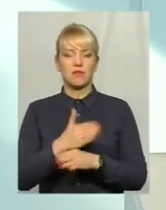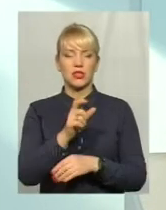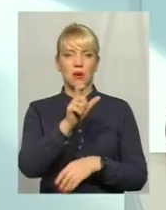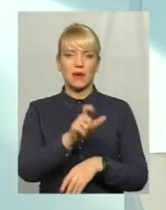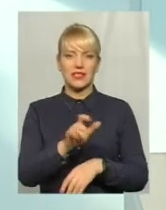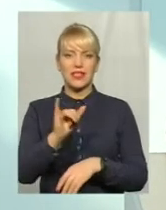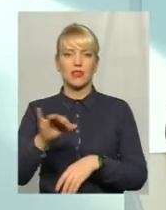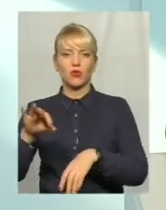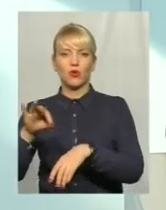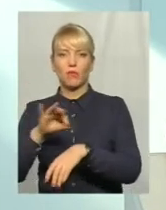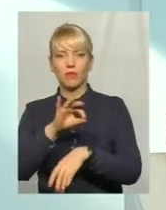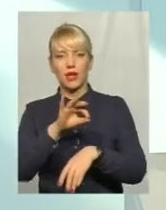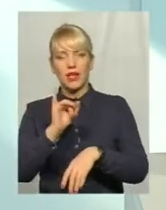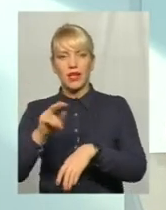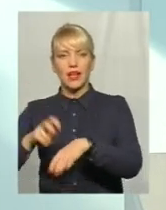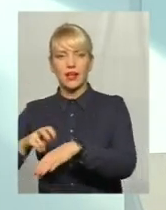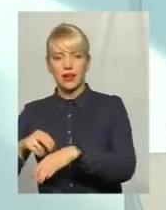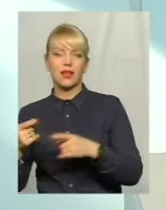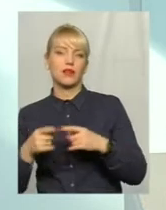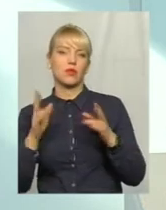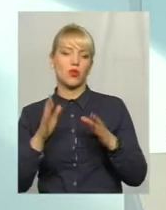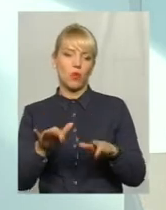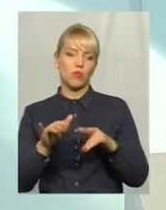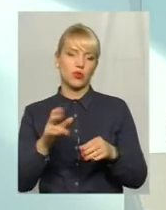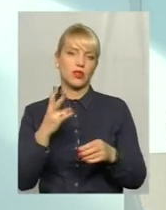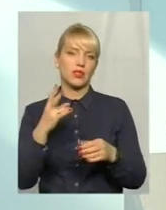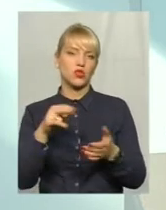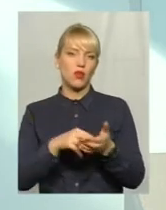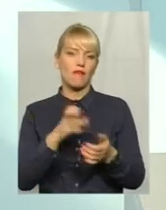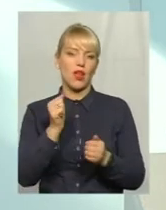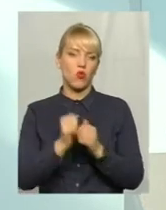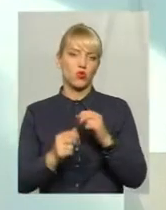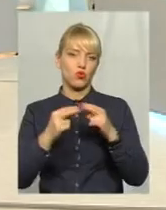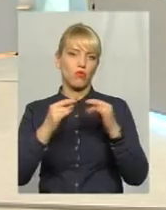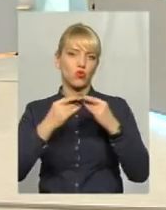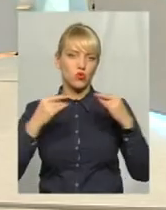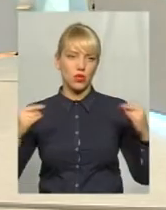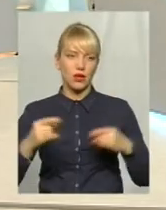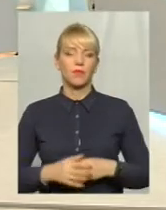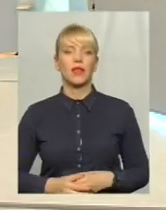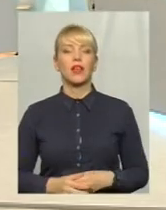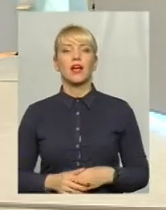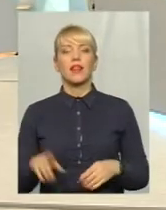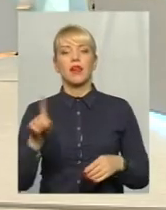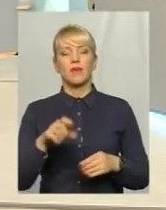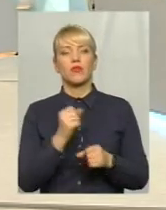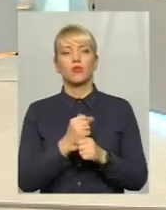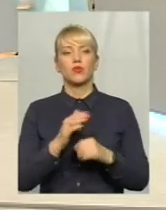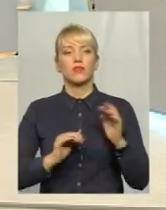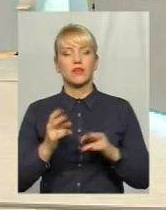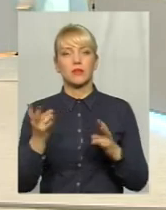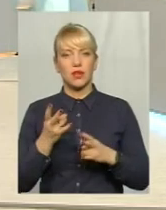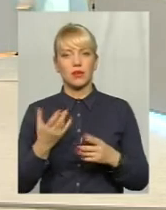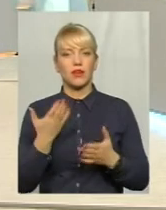і лікарем, комп'ютер вже стояв на кожному робочому місці лікаря. Так, і, напевно, роботу з фахівцями також треба проводити, якщо